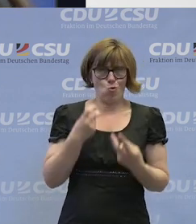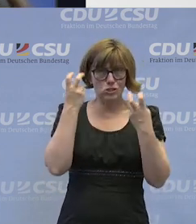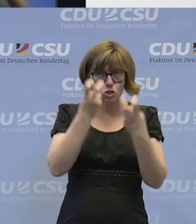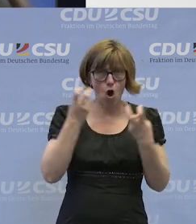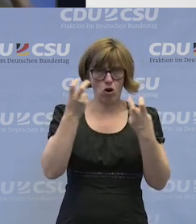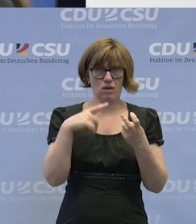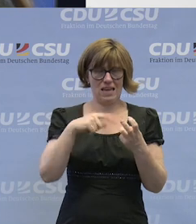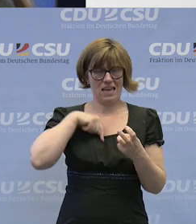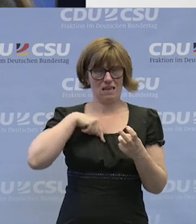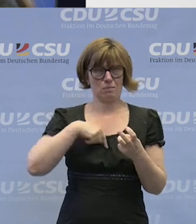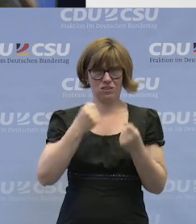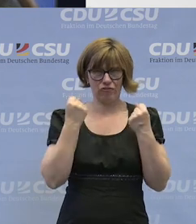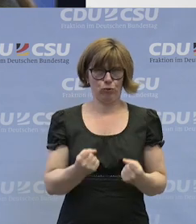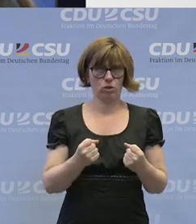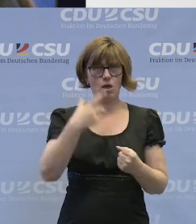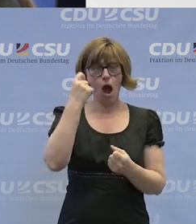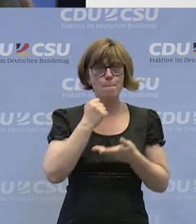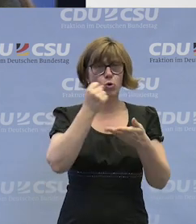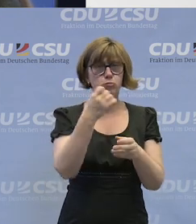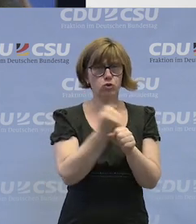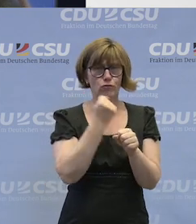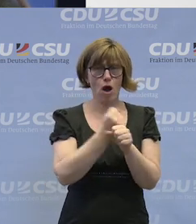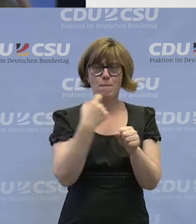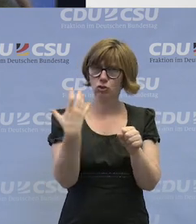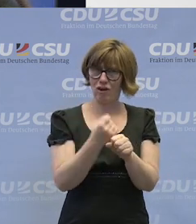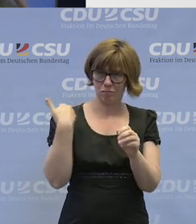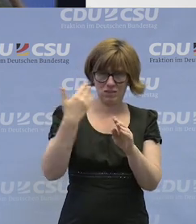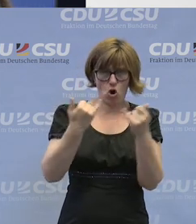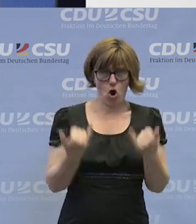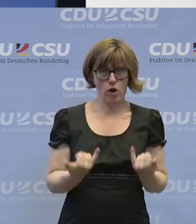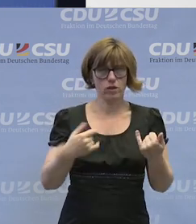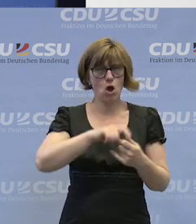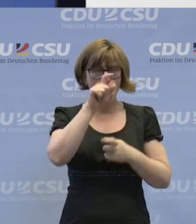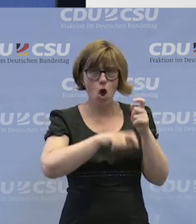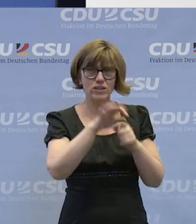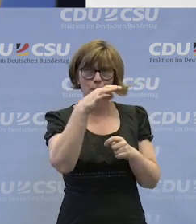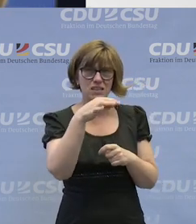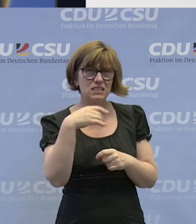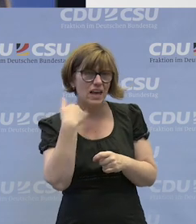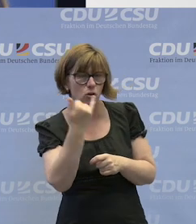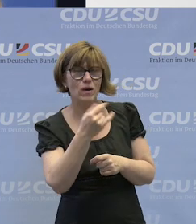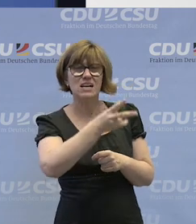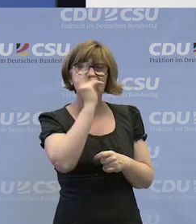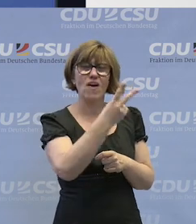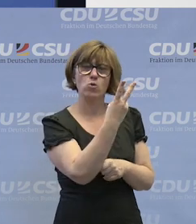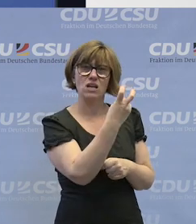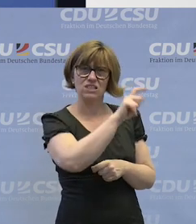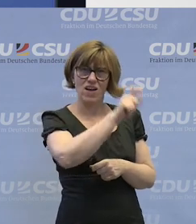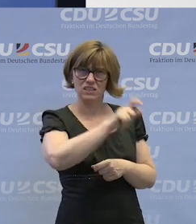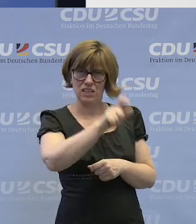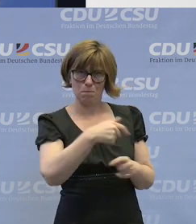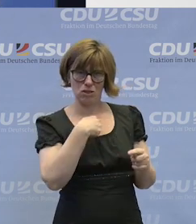ist das, was mich so wütend macht. Das Hamburger Budget für Arbeit hat es geschafft bis dato, ich habe da noch die Leute vom Ministerium erreicht, 220 Menschen